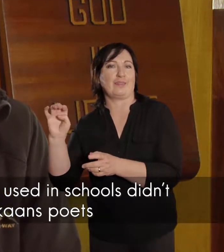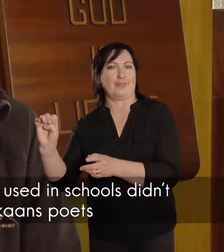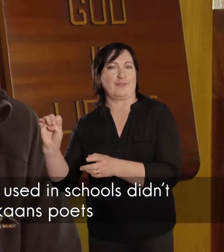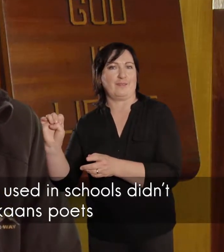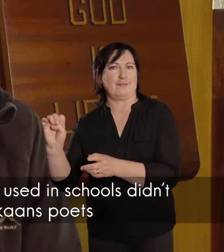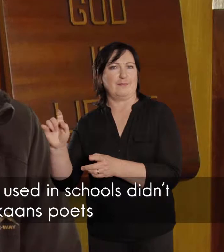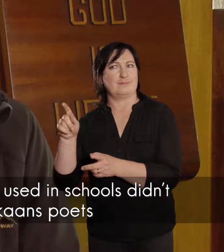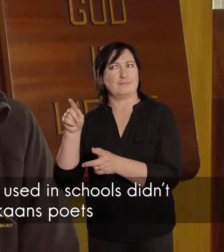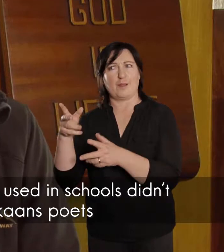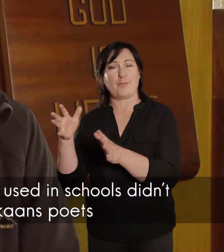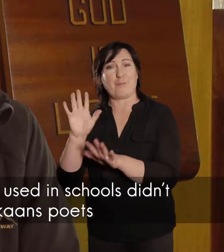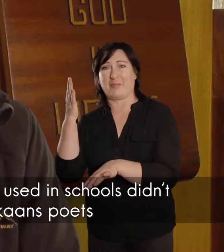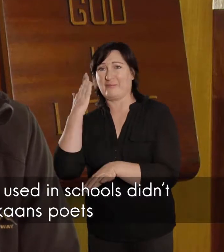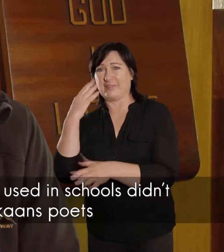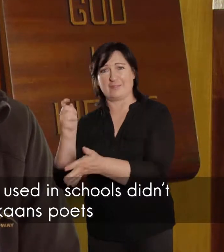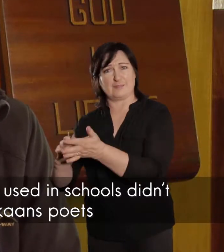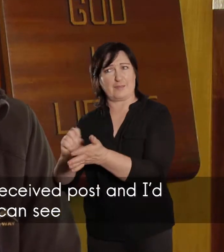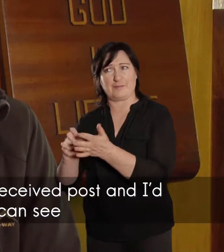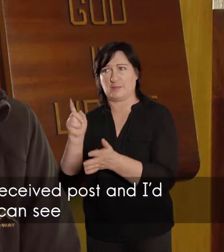jy zwart Afrikaanse skrywers is.